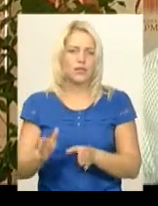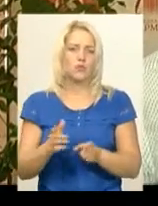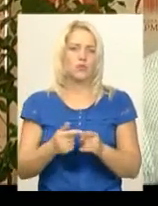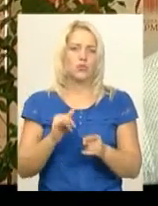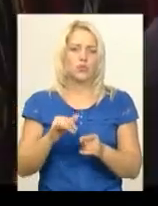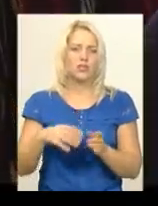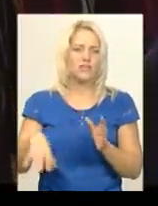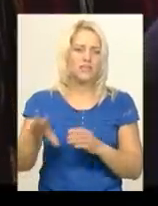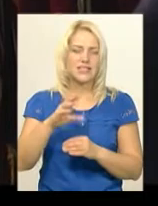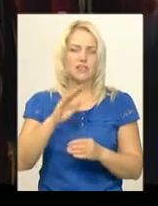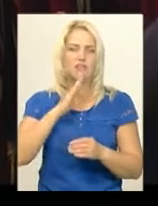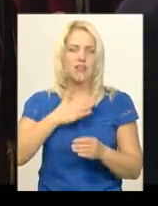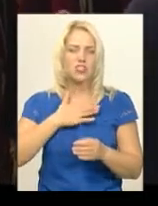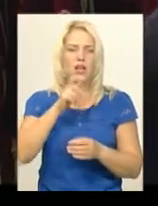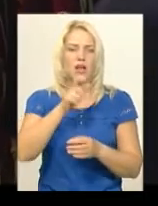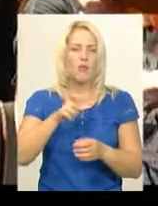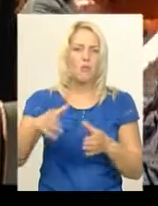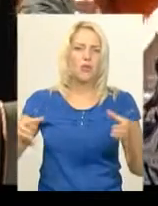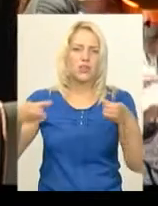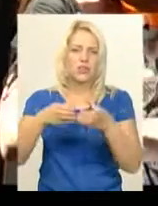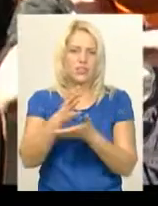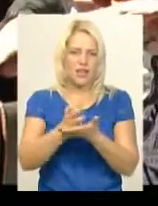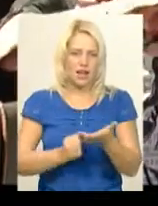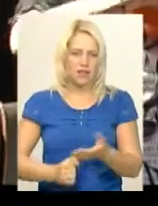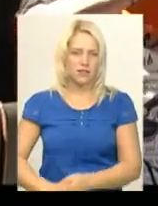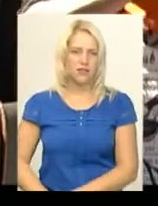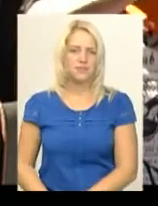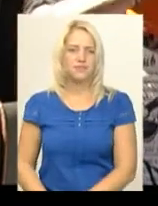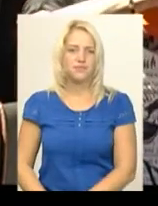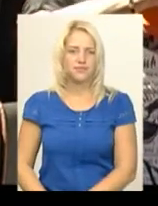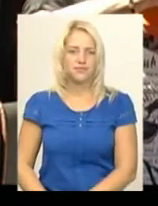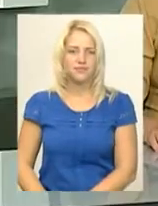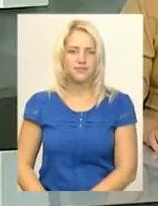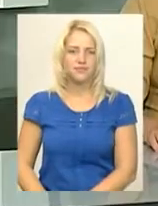нашої філармонії. Ярослава Антошевська, Дем'ян Цегольник, новини Поділя Центр.